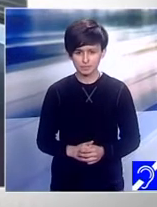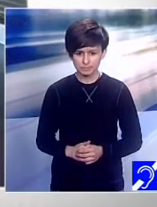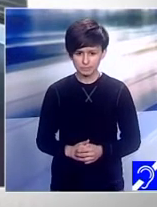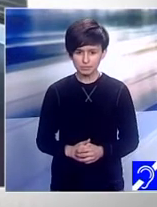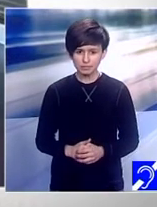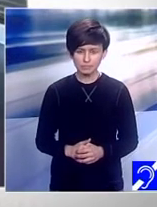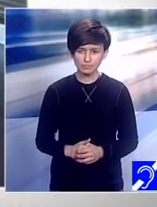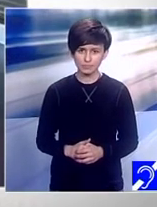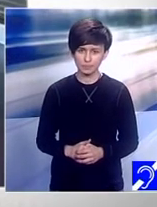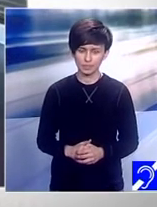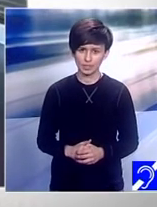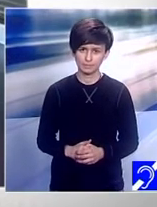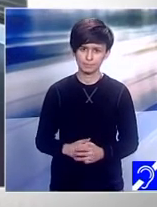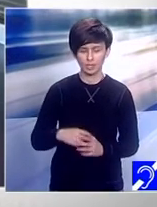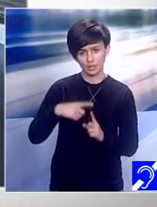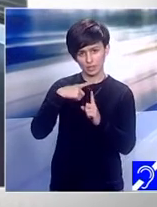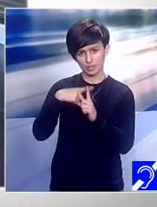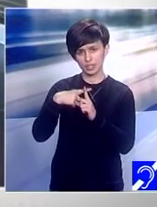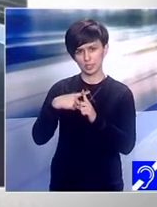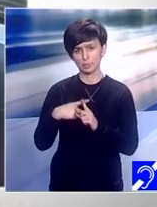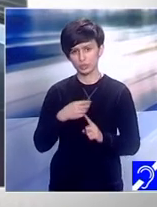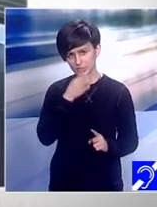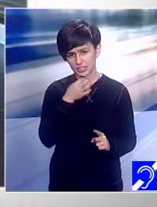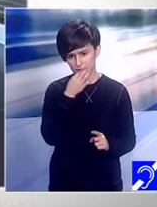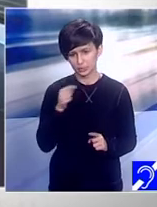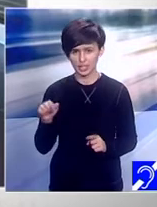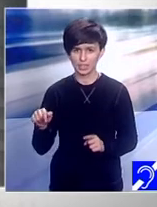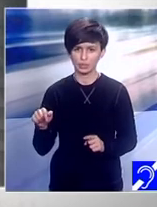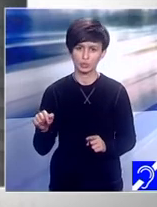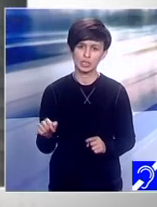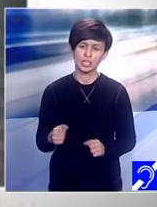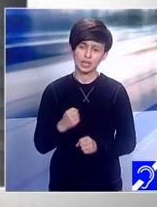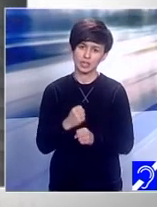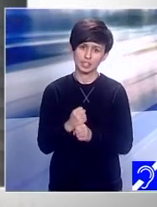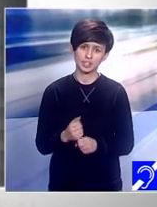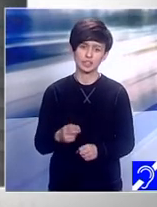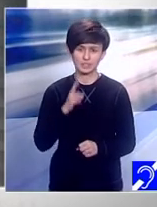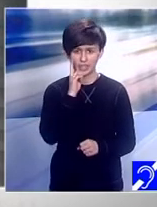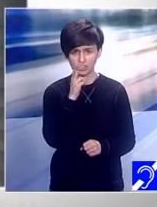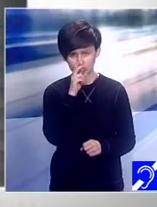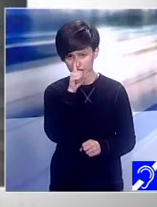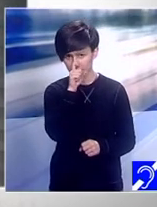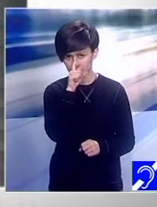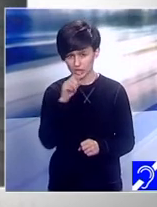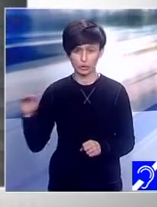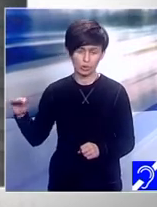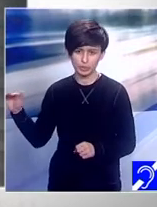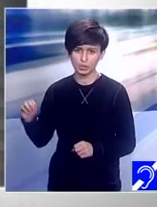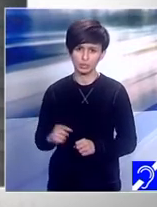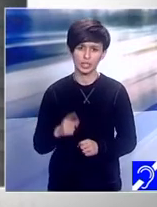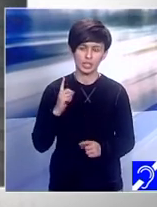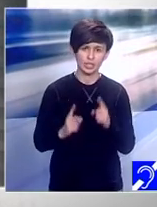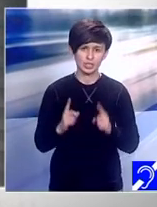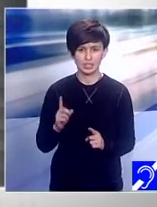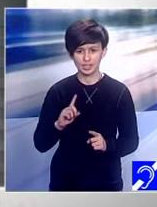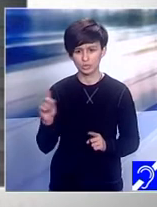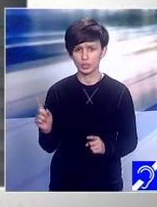auzim. Și mai mult decât atât exact cum spui tu, Adina, îi face rău copilului tău, luându această ocazie să socializeze, să